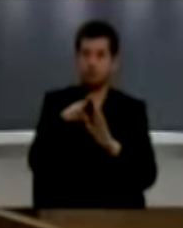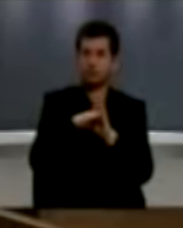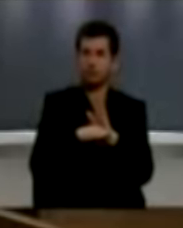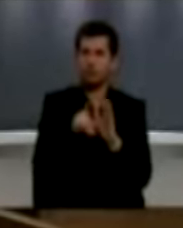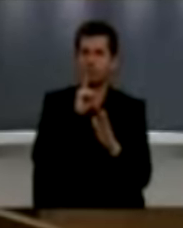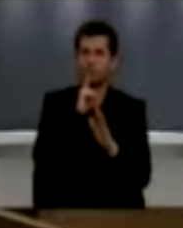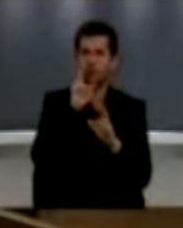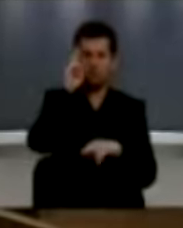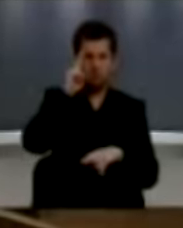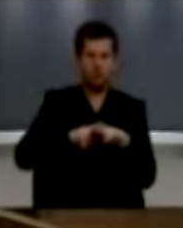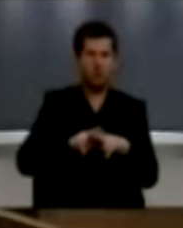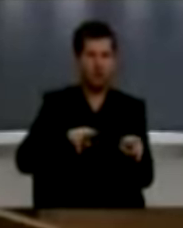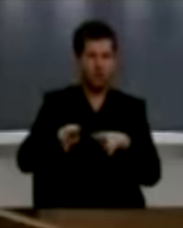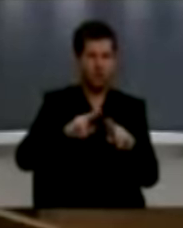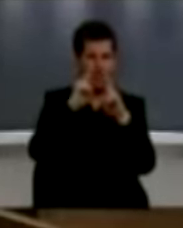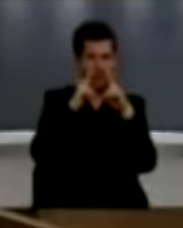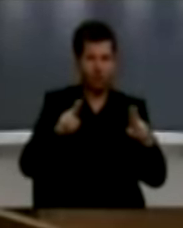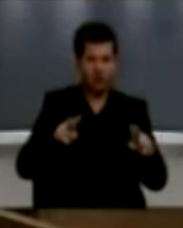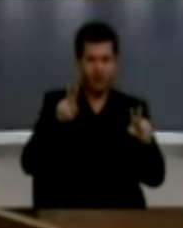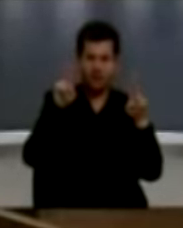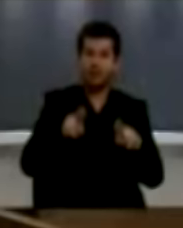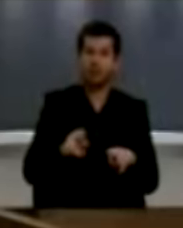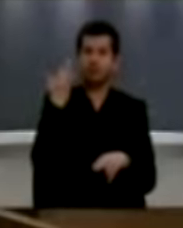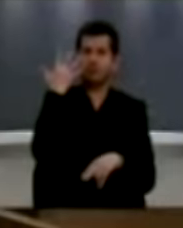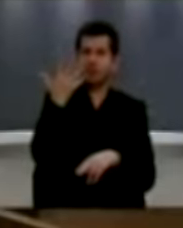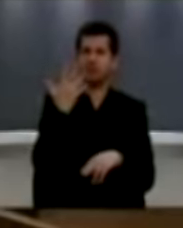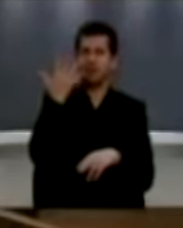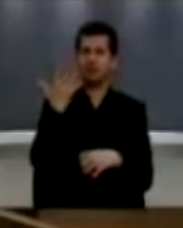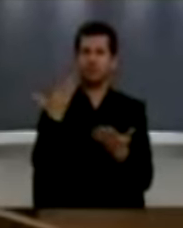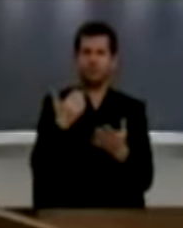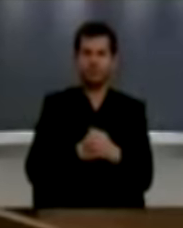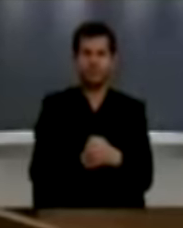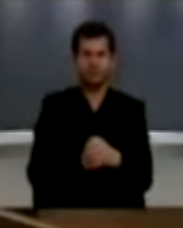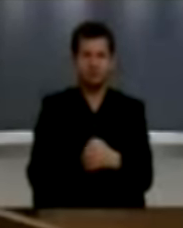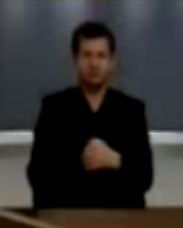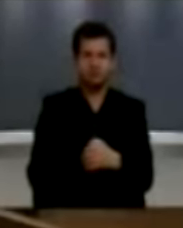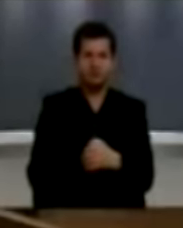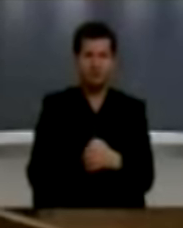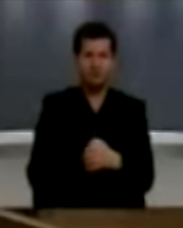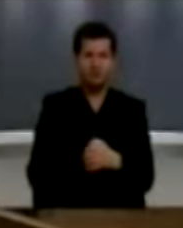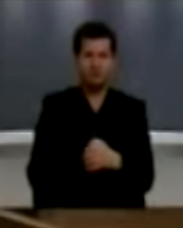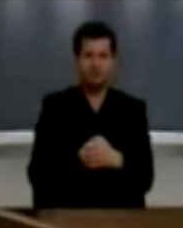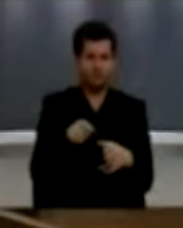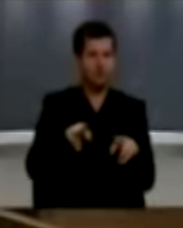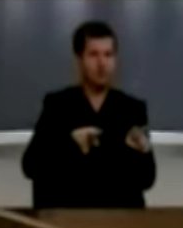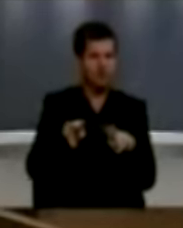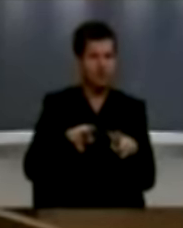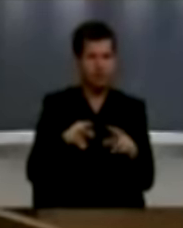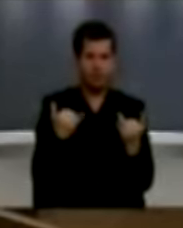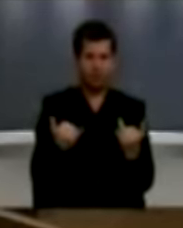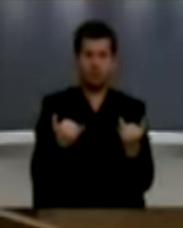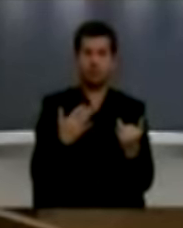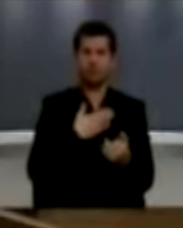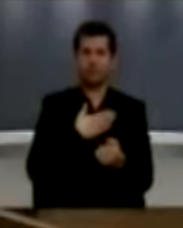pavarësisë tone ka vullosur edhe gjukat një tërkomtare drecisë para 5 vjetëve. Po me këtë gjukat cilë nesot